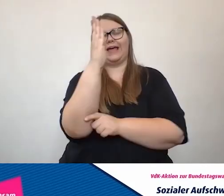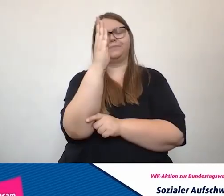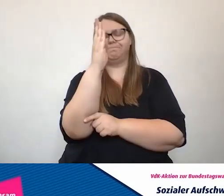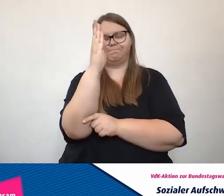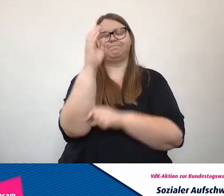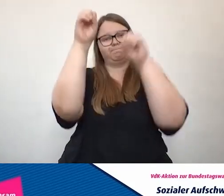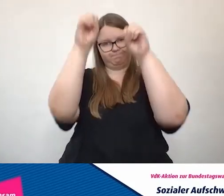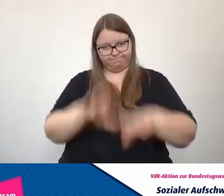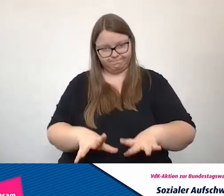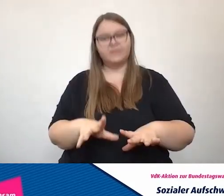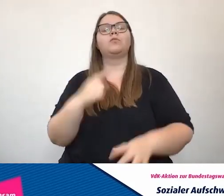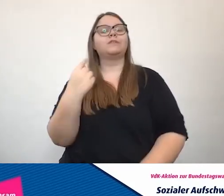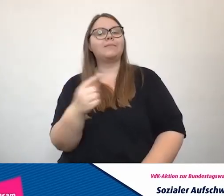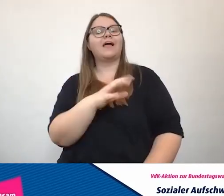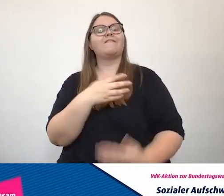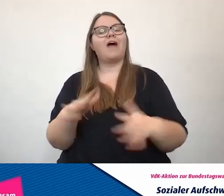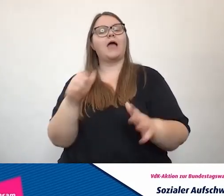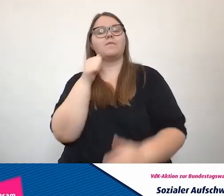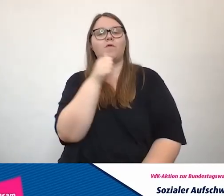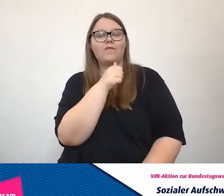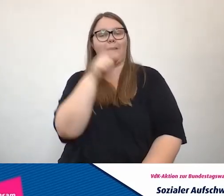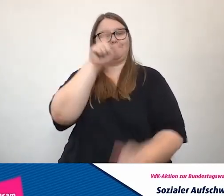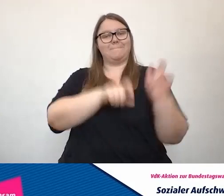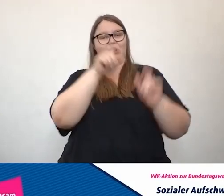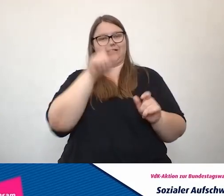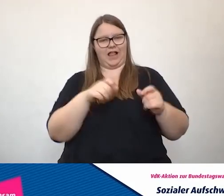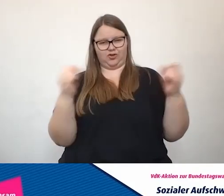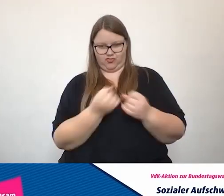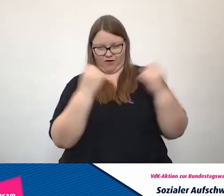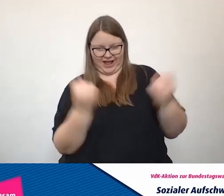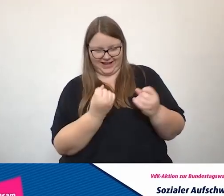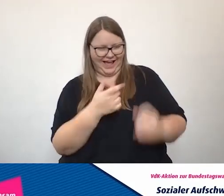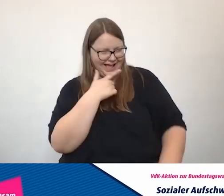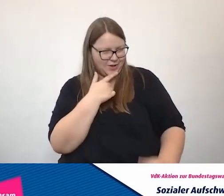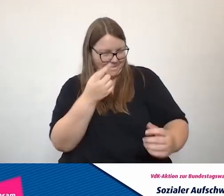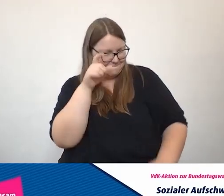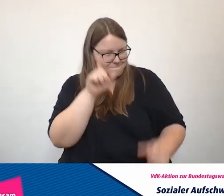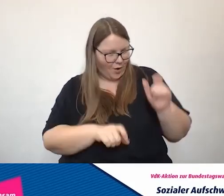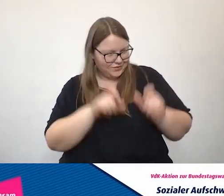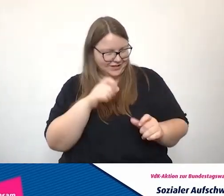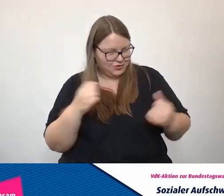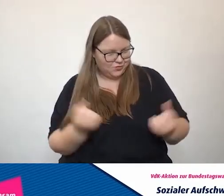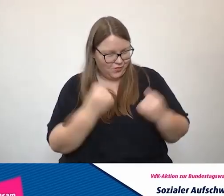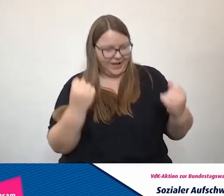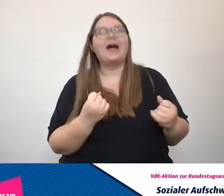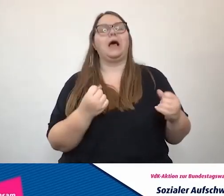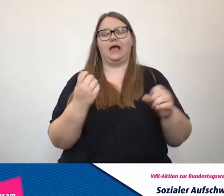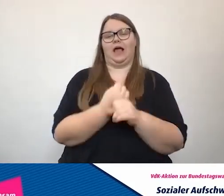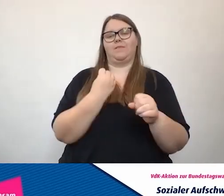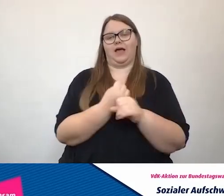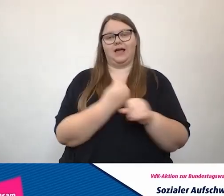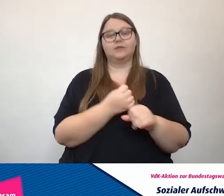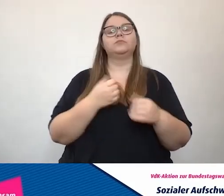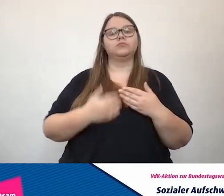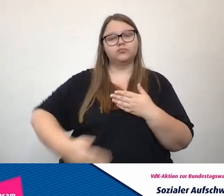als freiberufliche Personaltrainerin, oder Personal Trainerin, sagt man, glaube ich, Personal Trainerin und Beraterin gearbeitet und hält